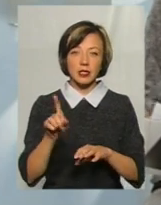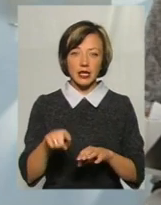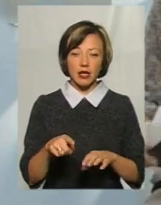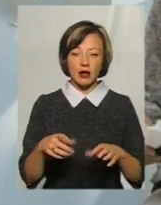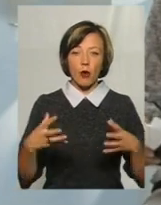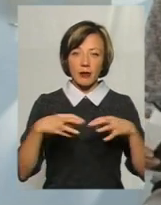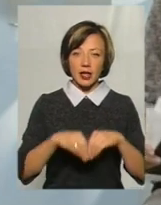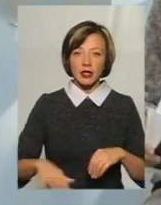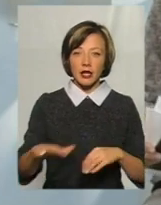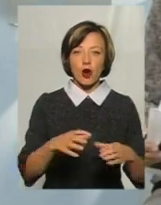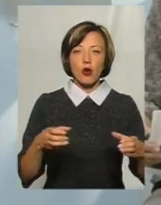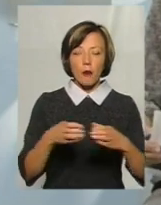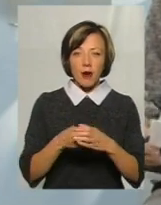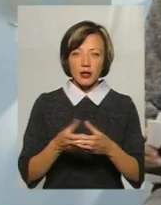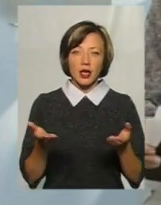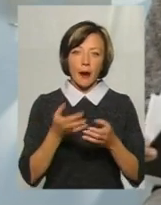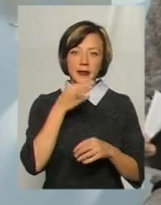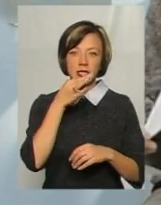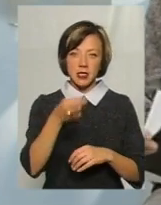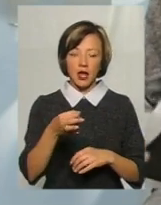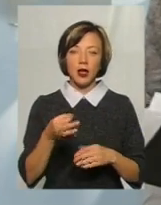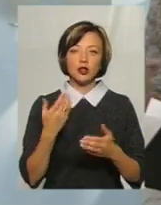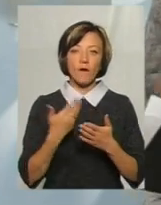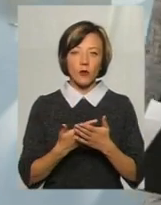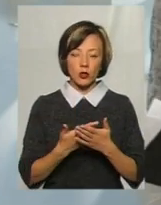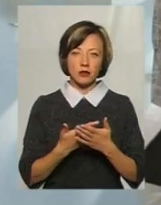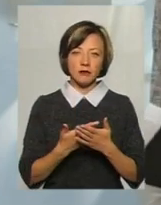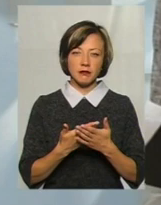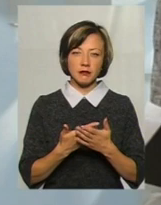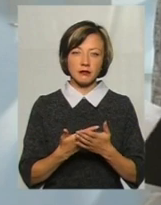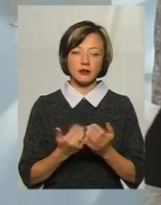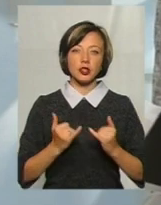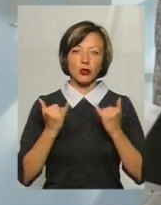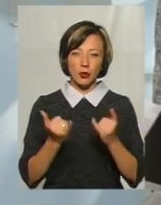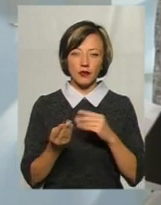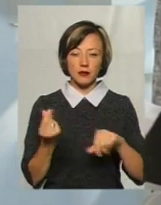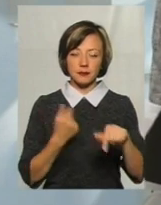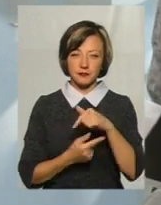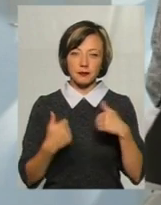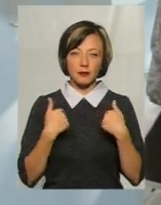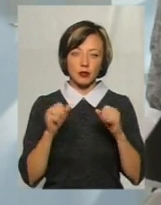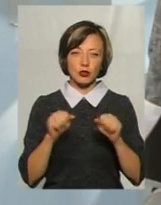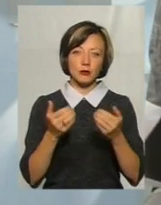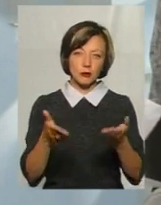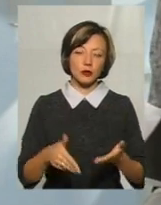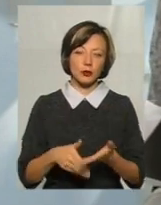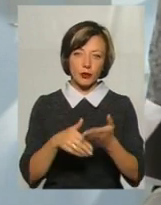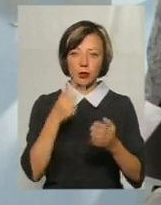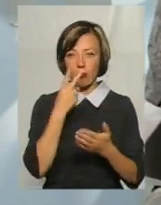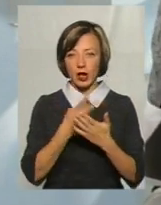'єднаної територіальної громади, яка б сказала, що, от, шановний підприємцю, ми можемо тобі допомогти чи показати,